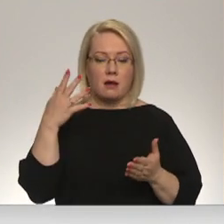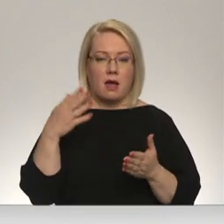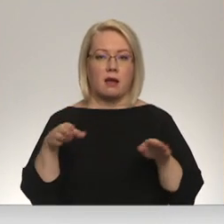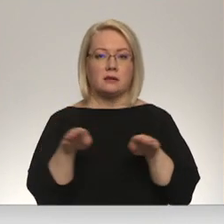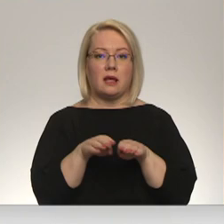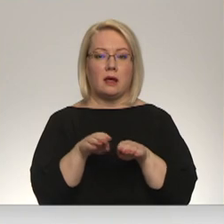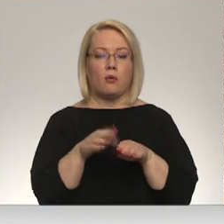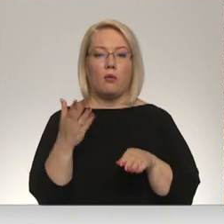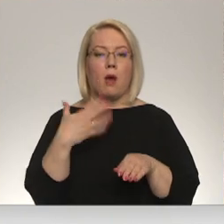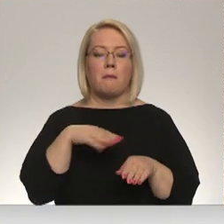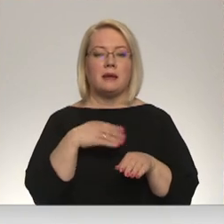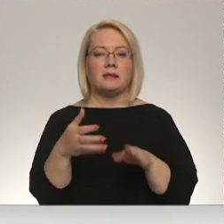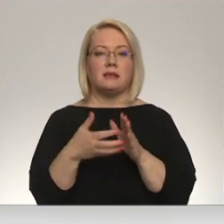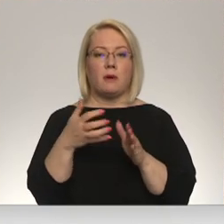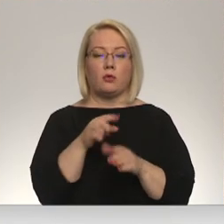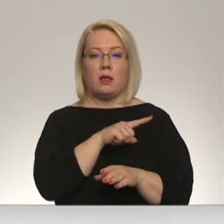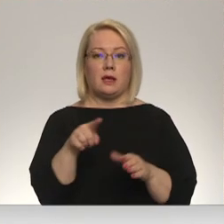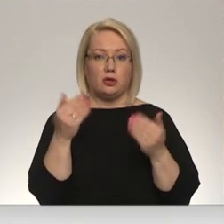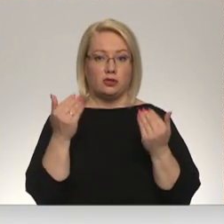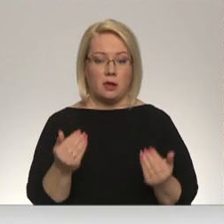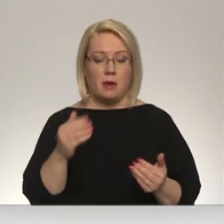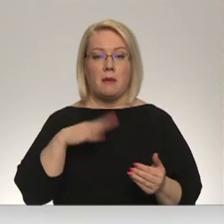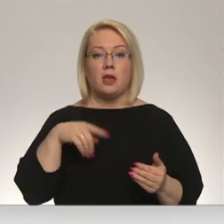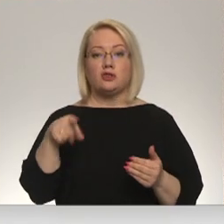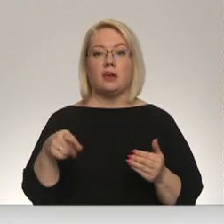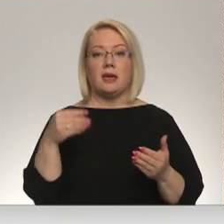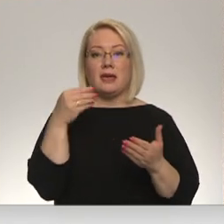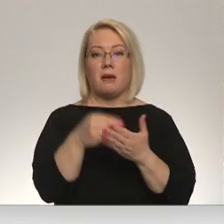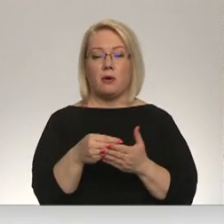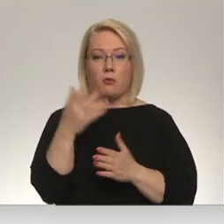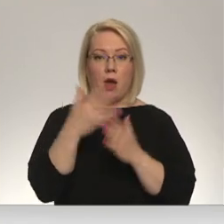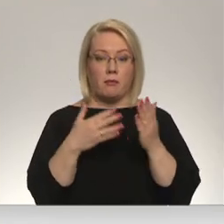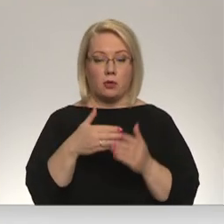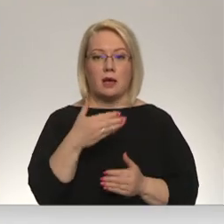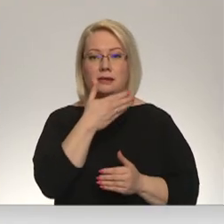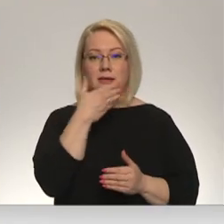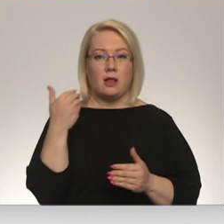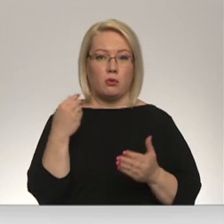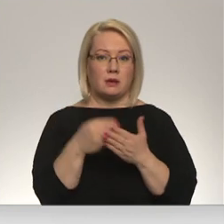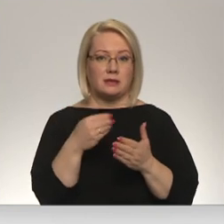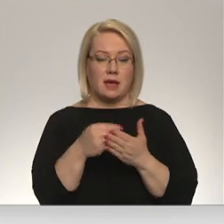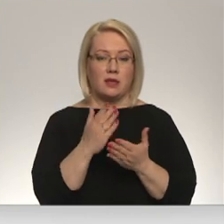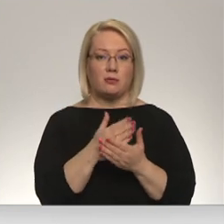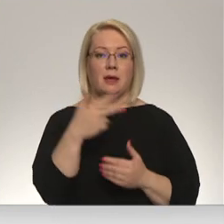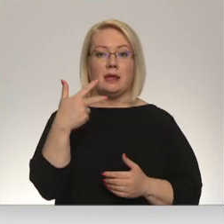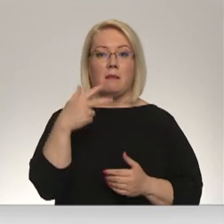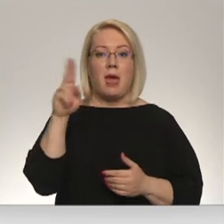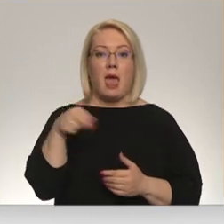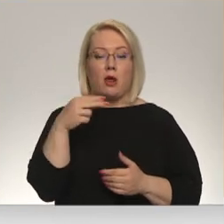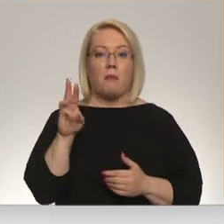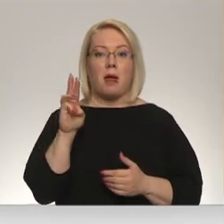izmantojam dabas gāzi. Pēc šī iepirkuma aprieķināts, ka siltumtarifs no šobrīd esošajiem 30 eiro par